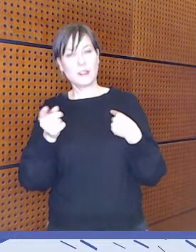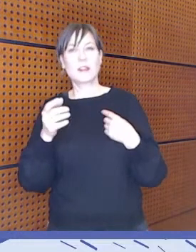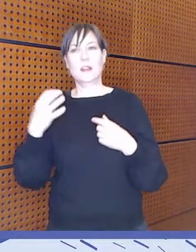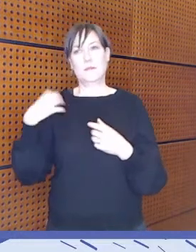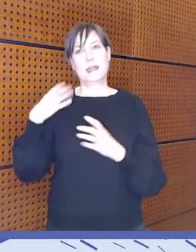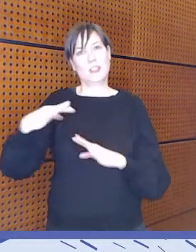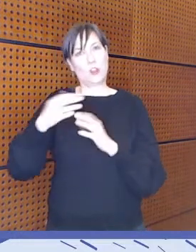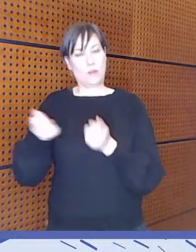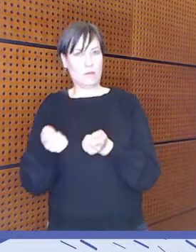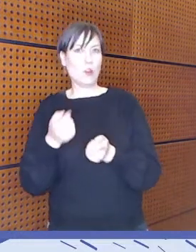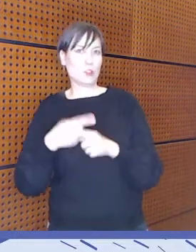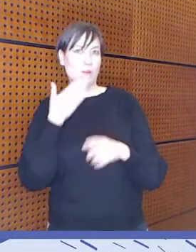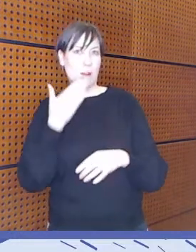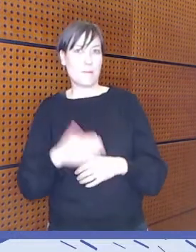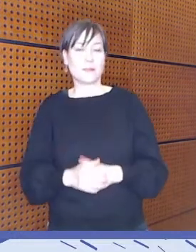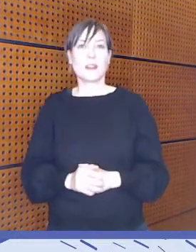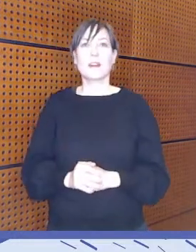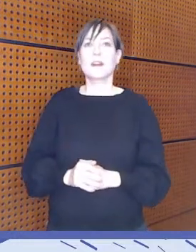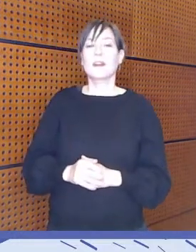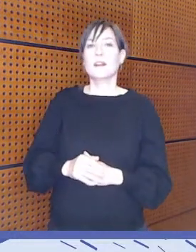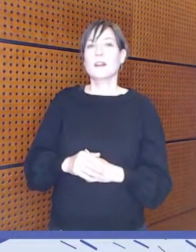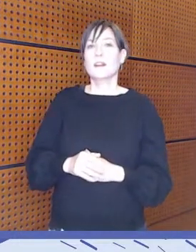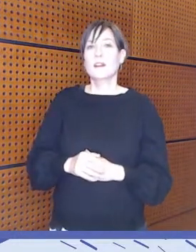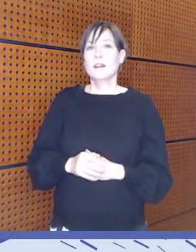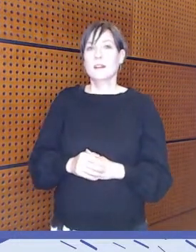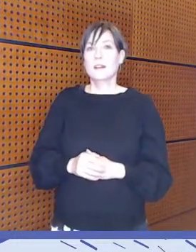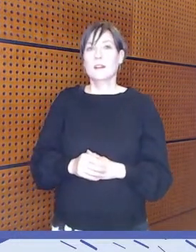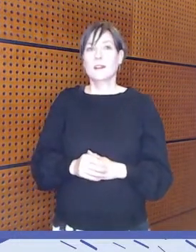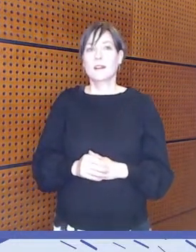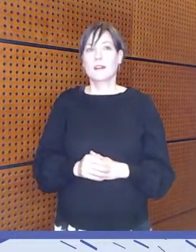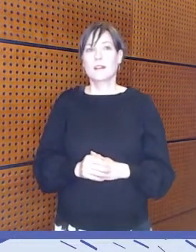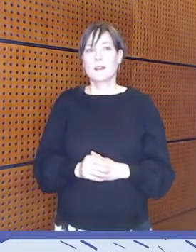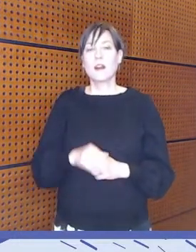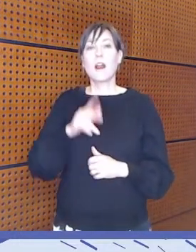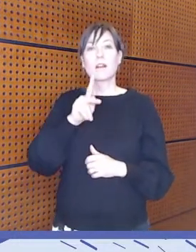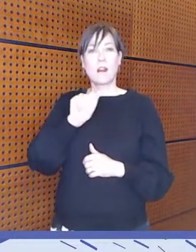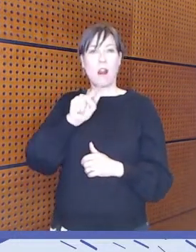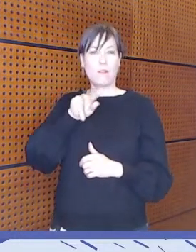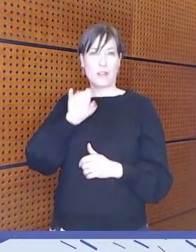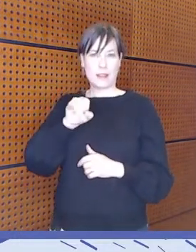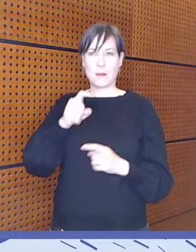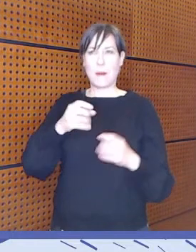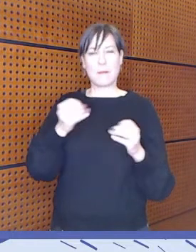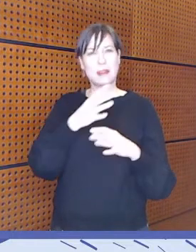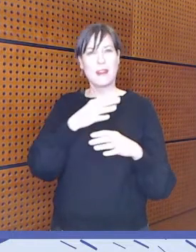Kavin rooli koettiin viranomaistoimijana erittäin keskeisenä mediakasvatuskentällä.